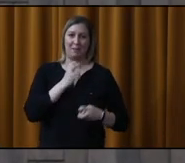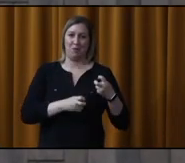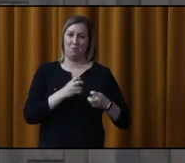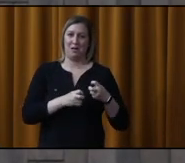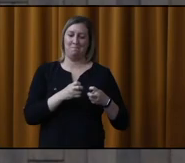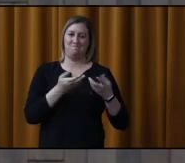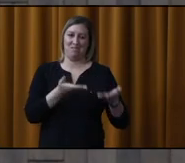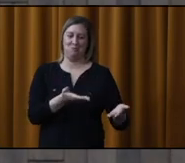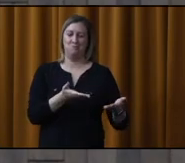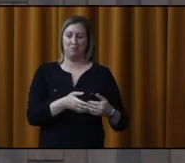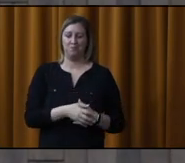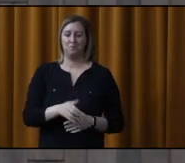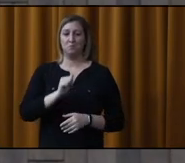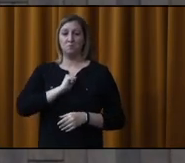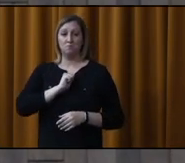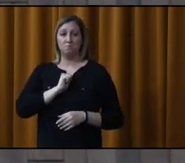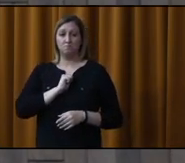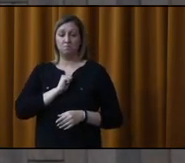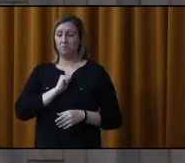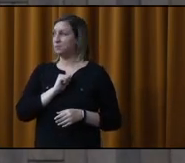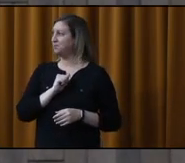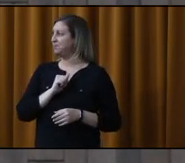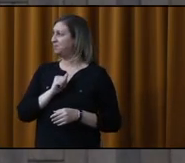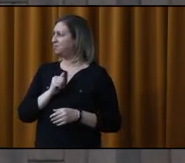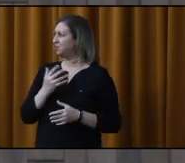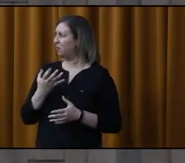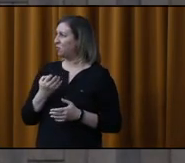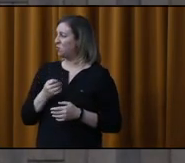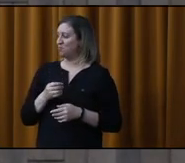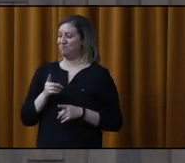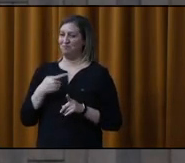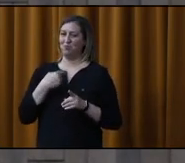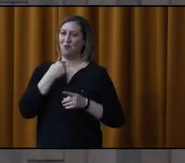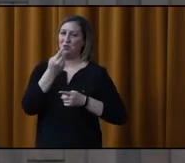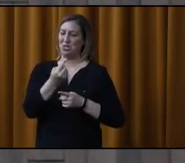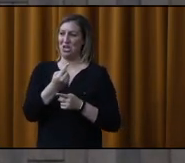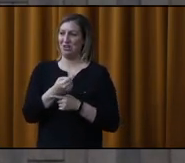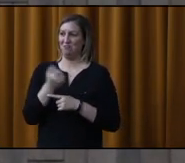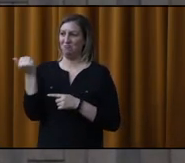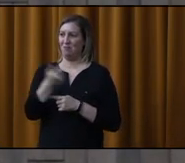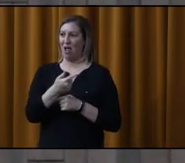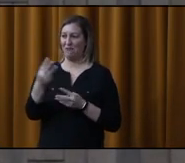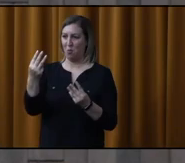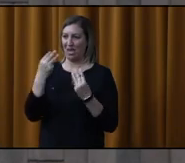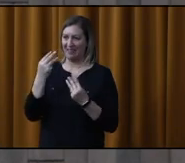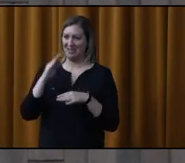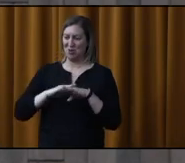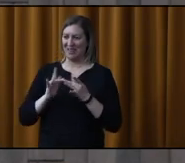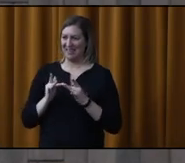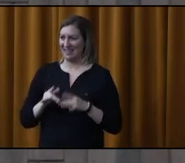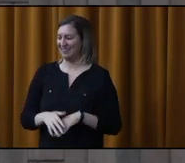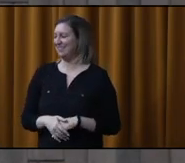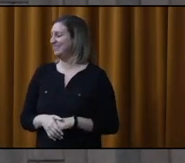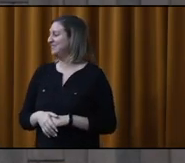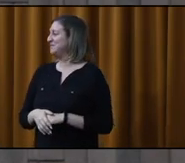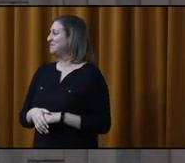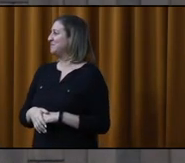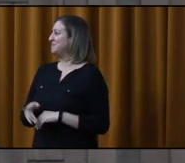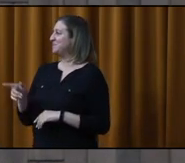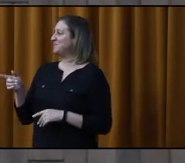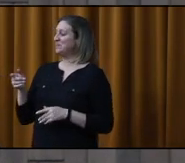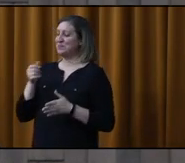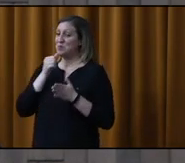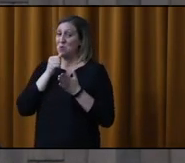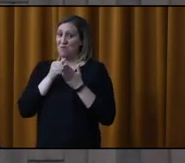là. J'ai moi-même déjà voulu acheter, petite confidence, puis à tout le monde qui va nous regarder sur Internet, les 20 personnes, mais petite